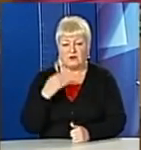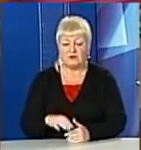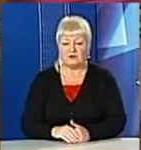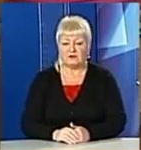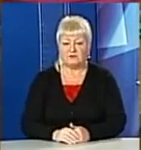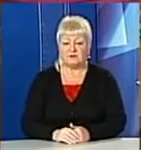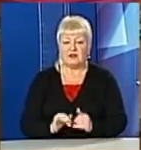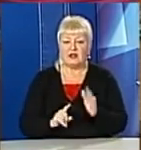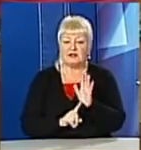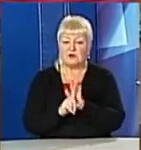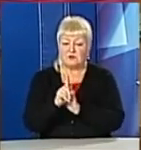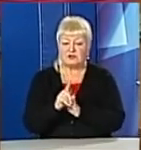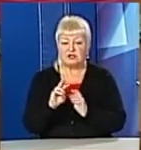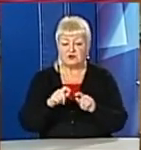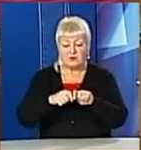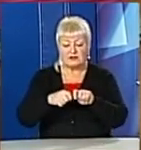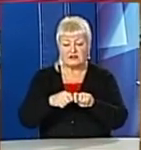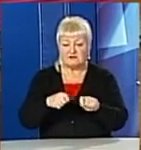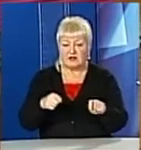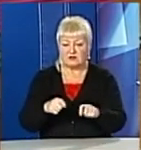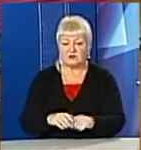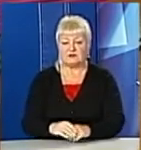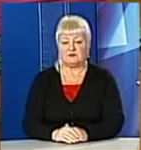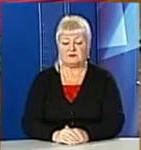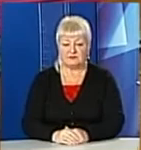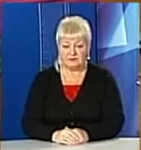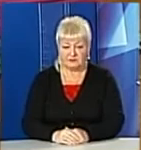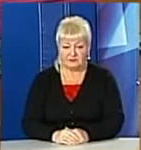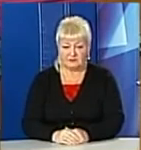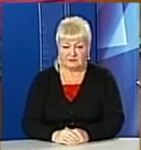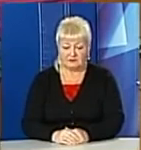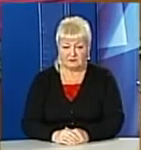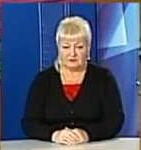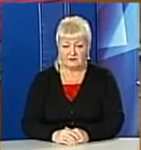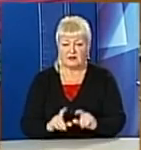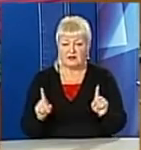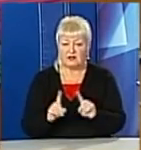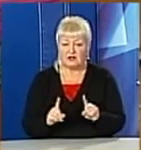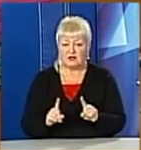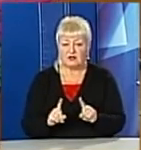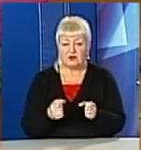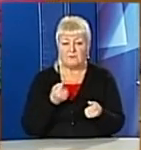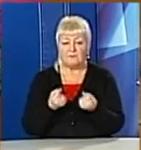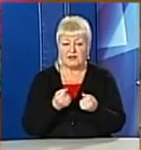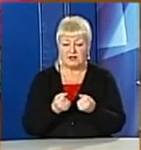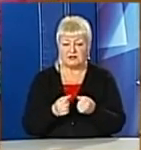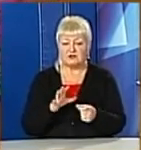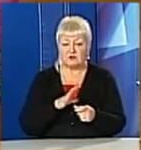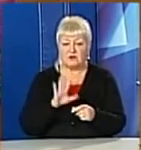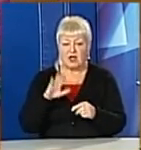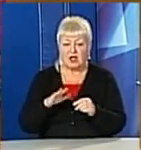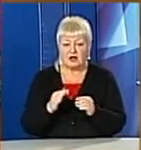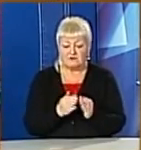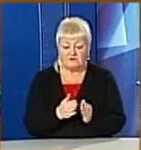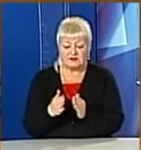Для початку ми зав'язуємо вузлик, щоб міць не тримався, але відступаємо